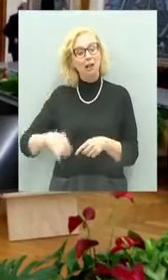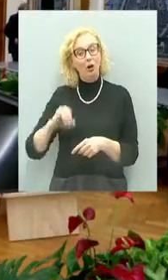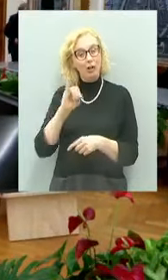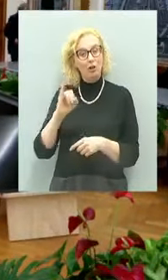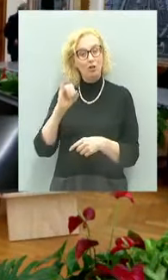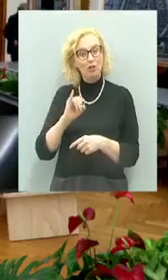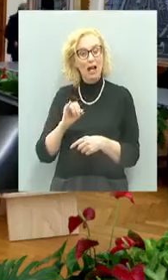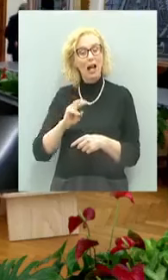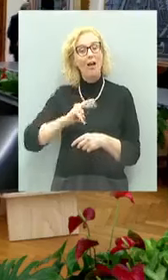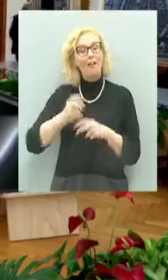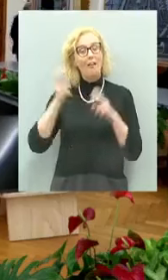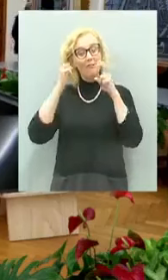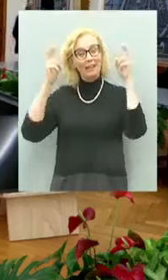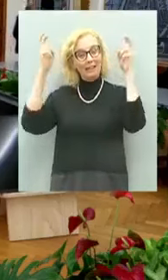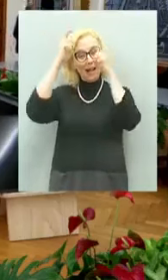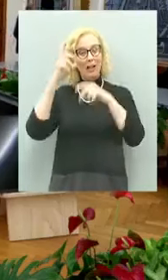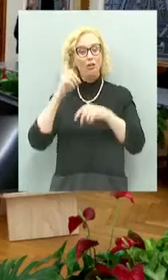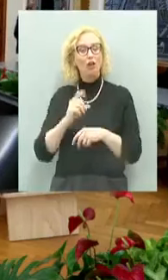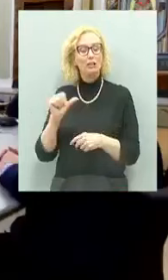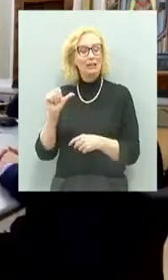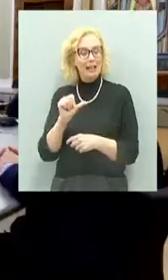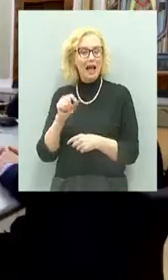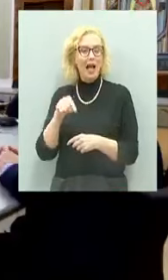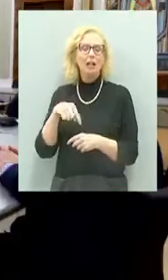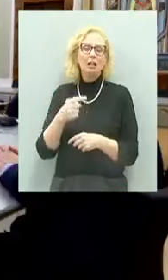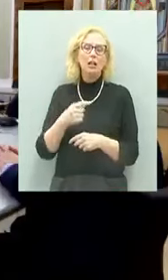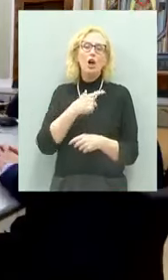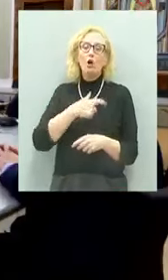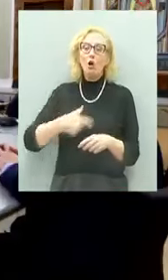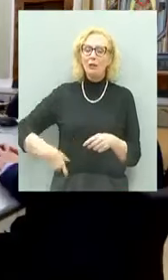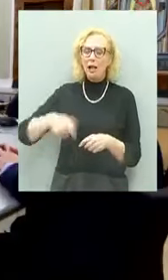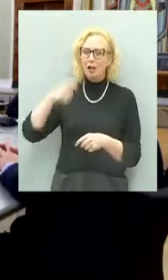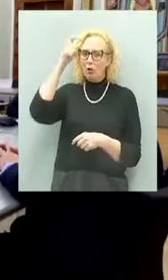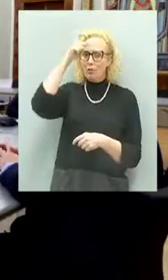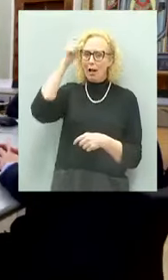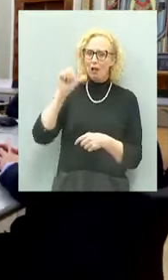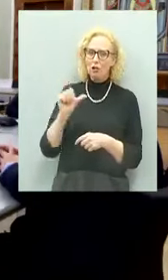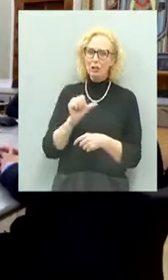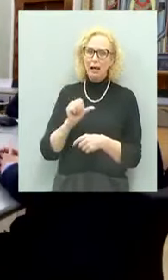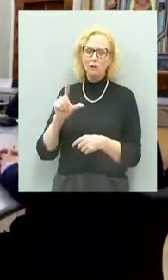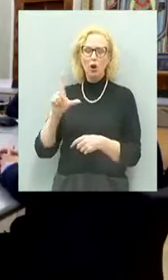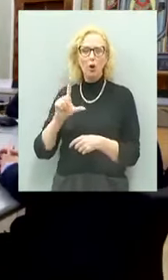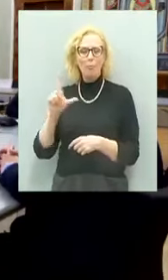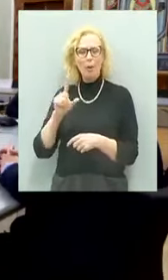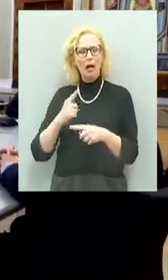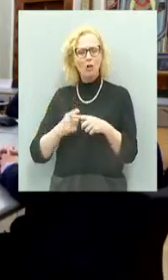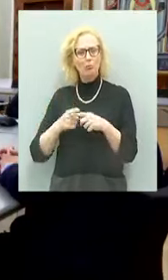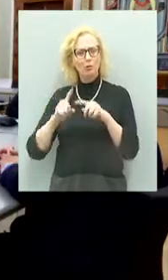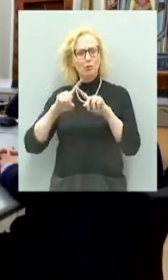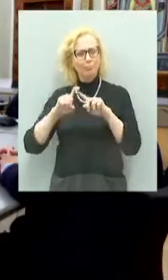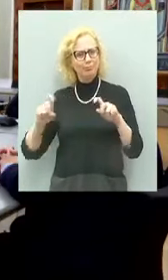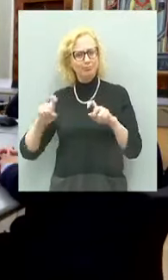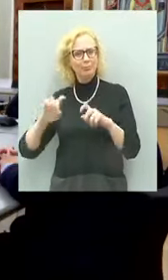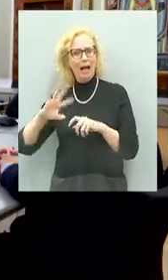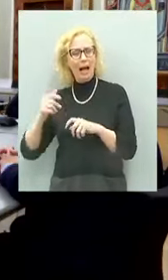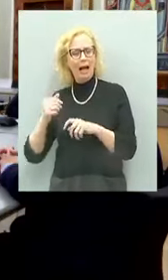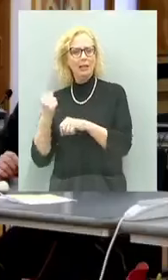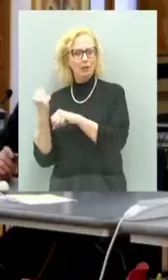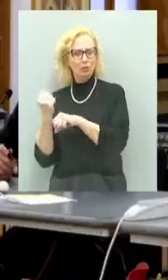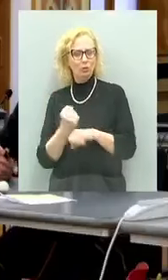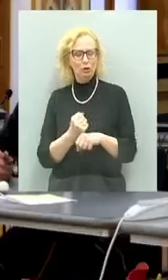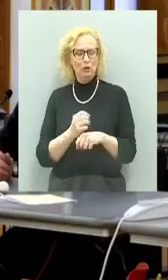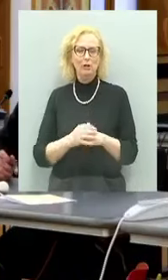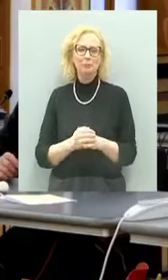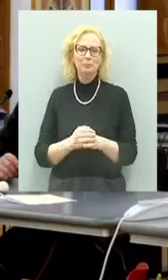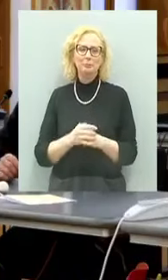Vicario Don Saiani, e il Commissario del Governo Sandro Lombardi e molti altri rappresentanti istituzionali. A